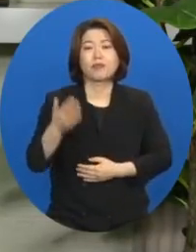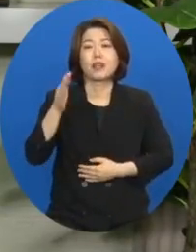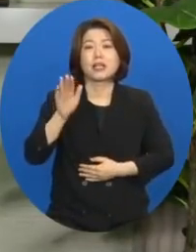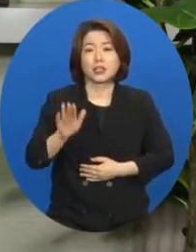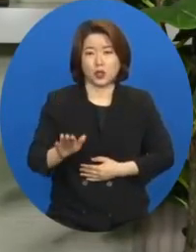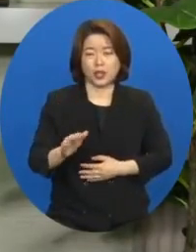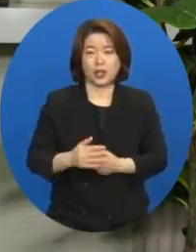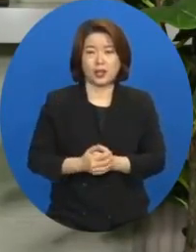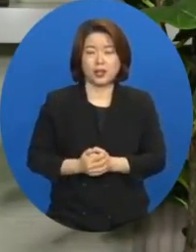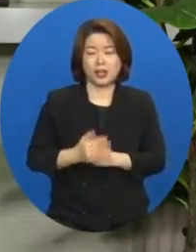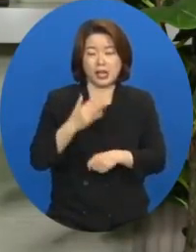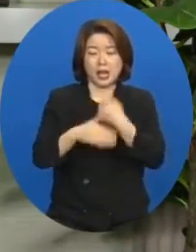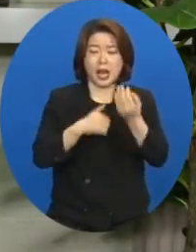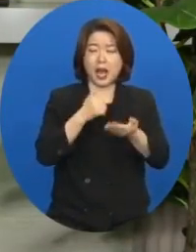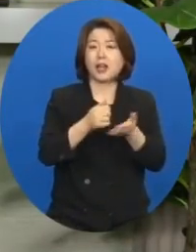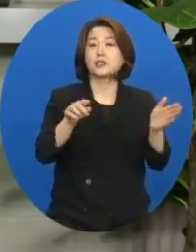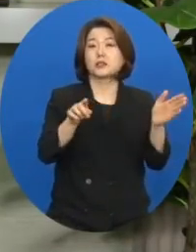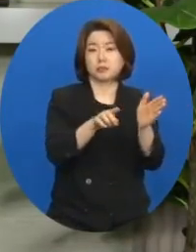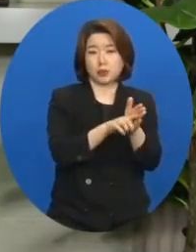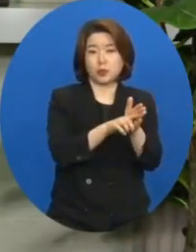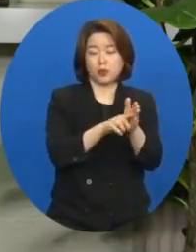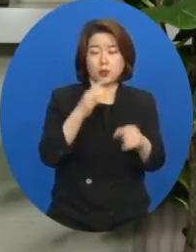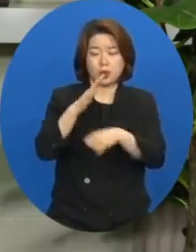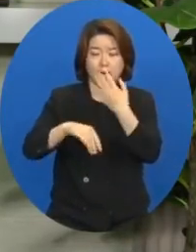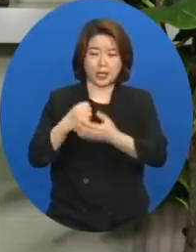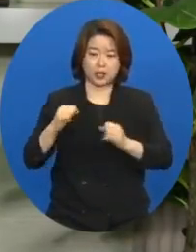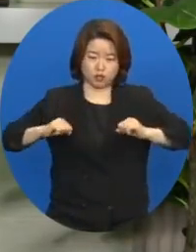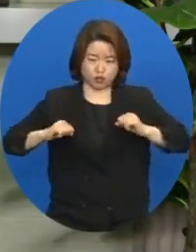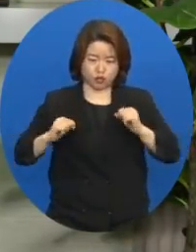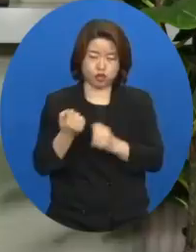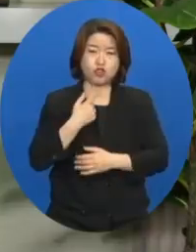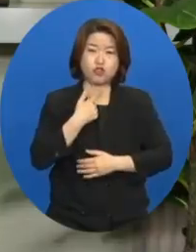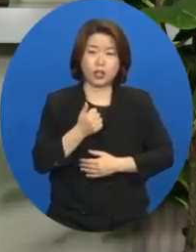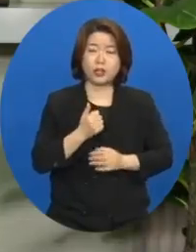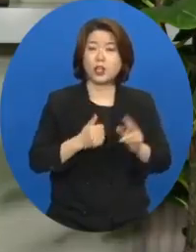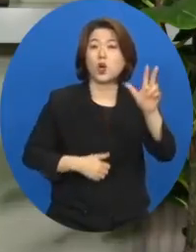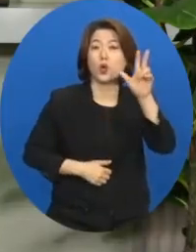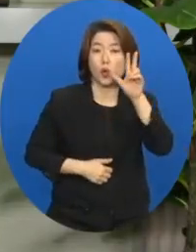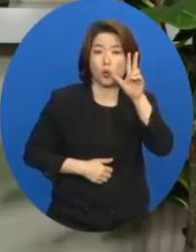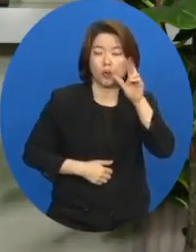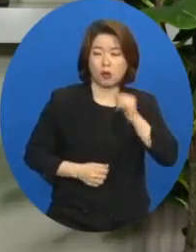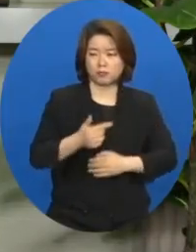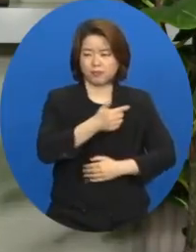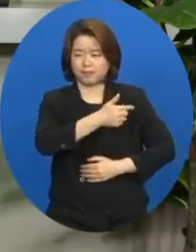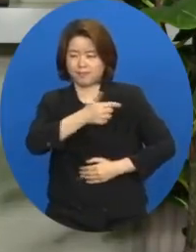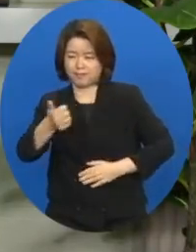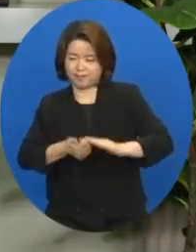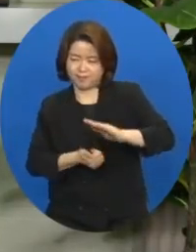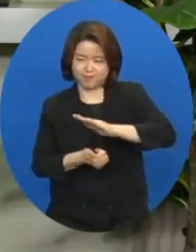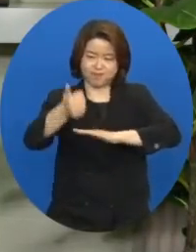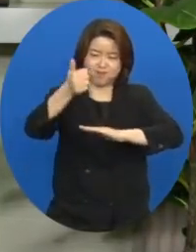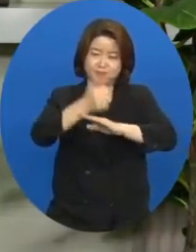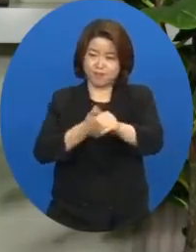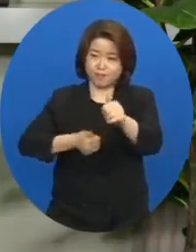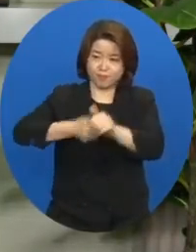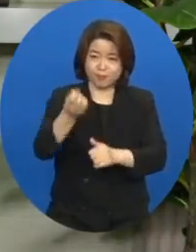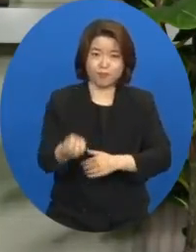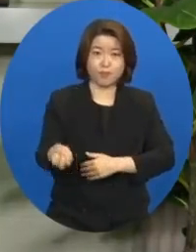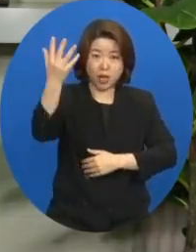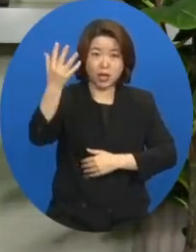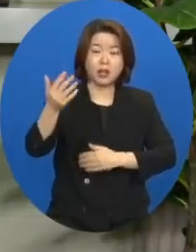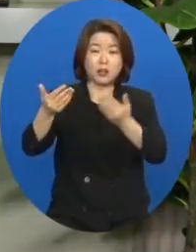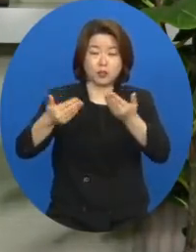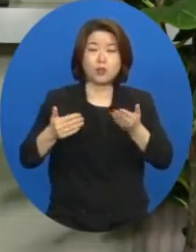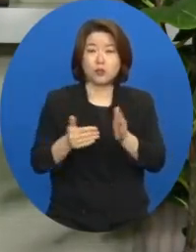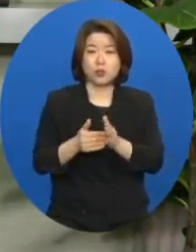하나님을 믿고 하나님께 순종했던 여호수와는 대승리를 거둡니다. 하나님께서 여호수와에게